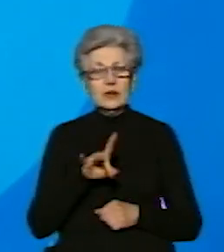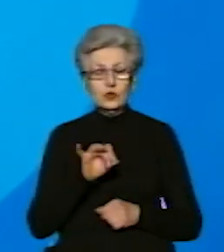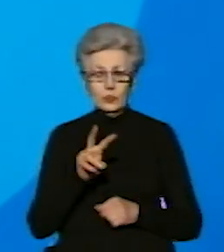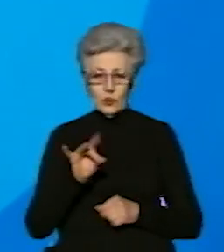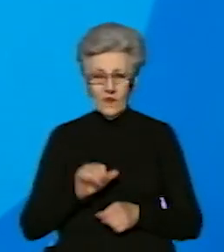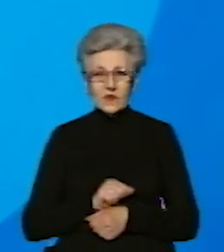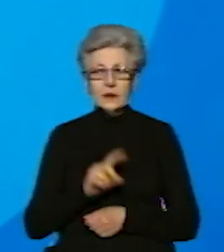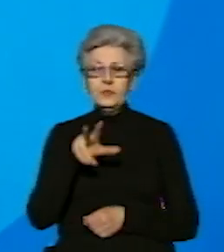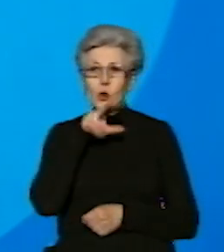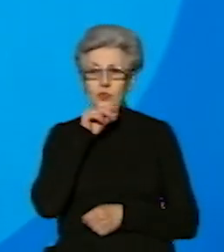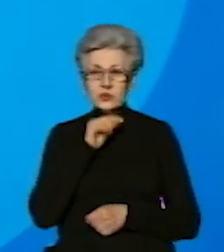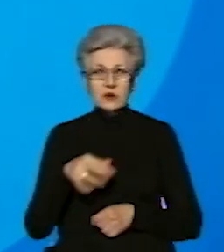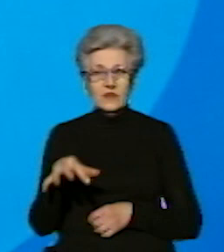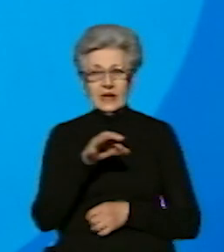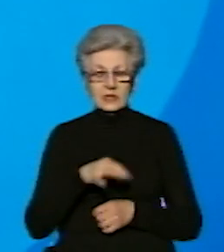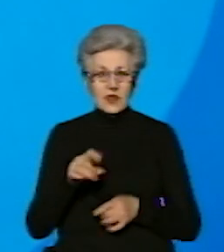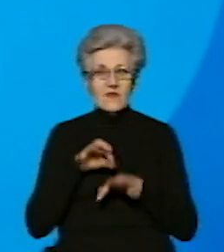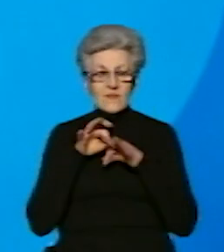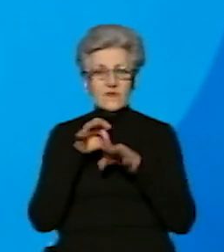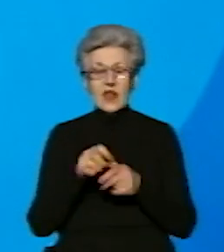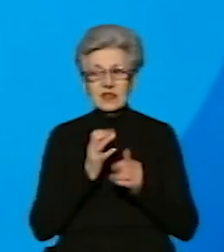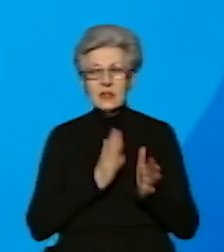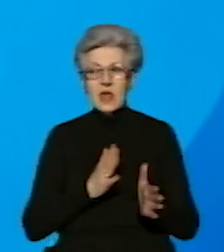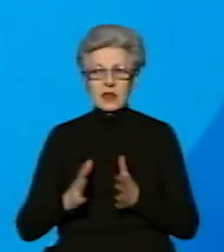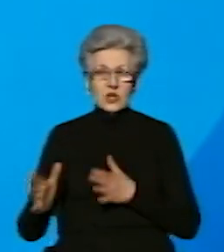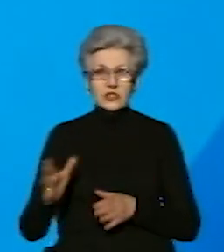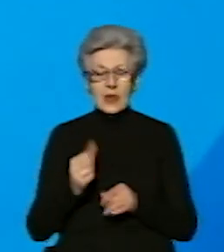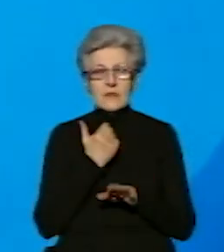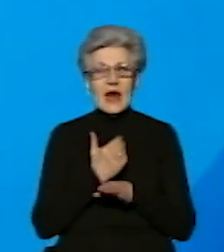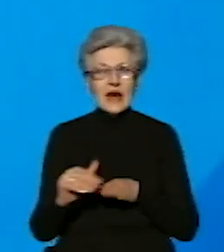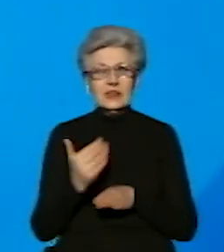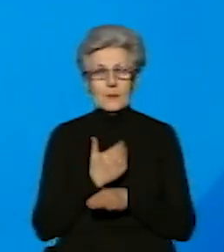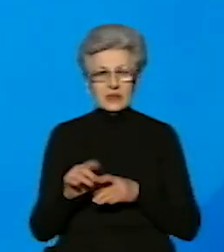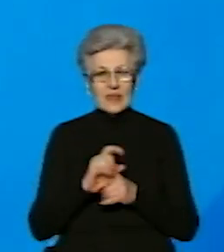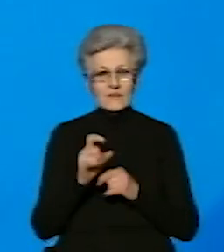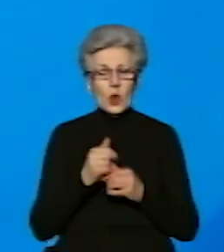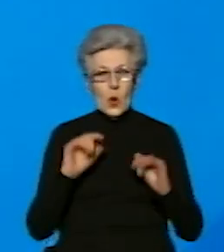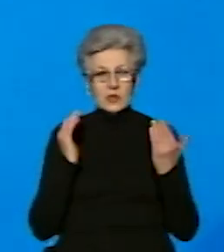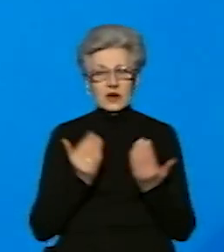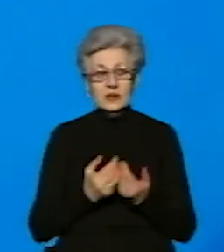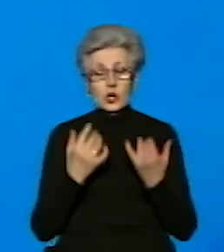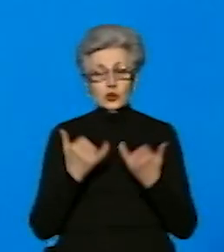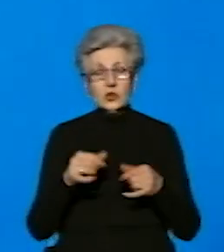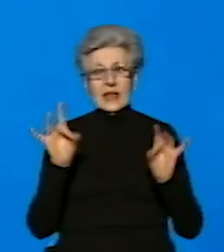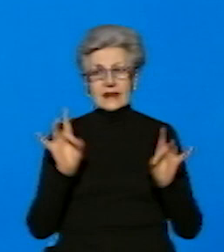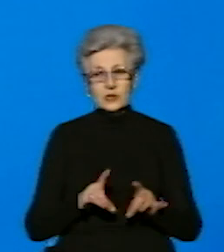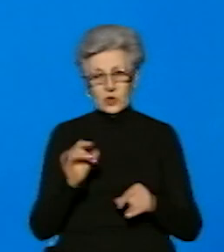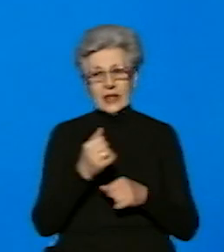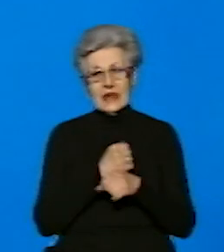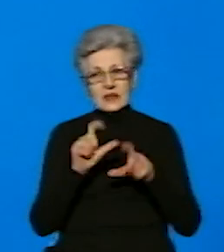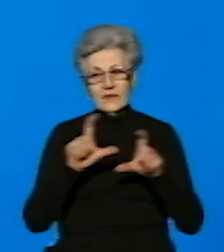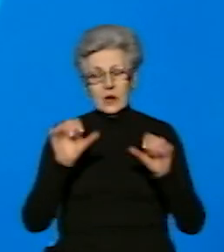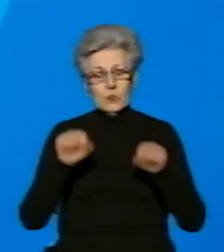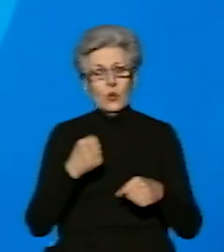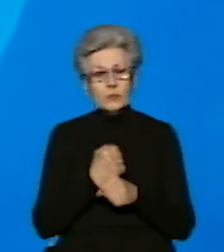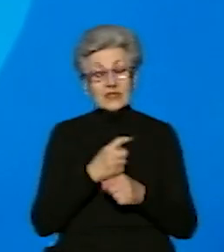У Чернівецькій області ввели режим адаптивного карантину. Відсьогодні ресторани та кав'ярні можуть працювати на виніс та з доставкою.